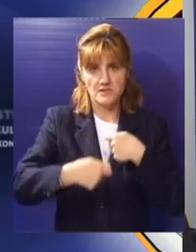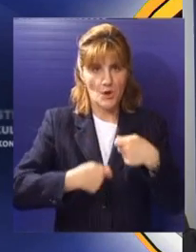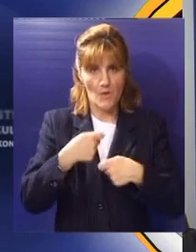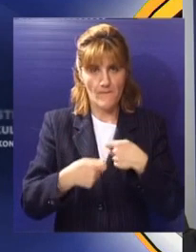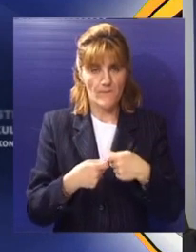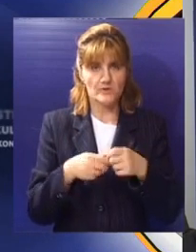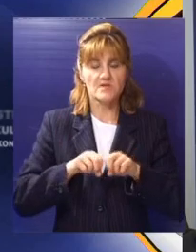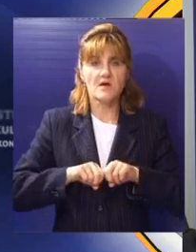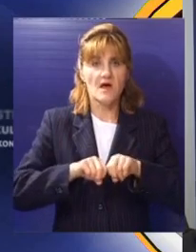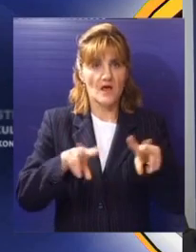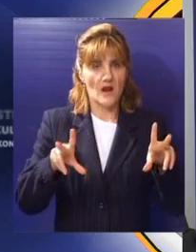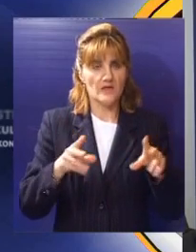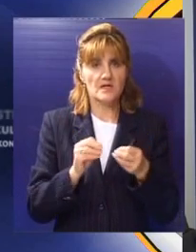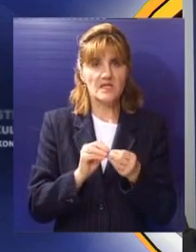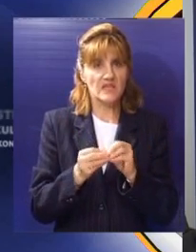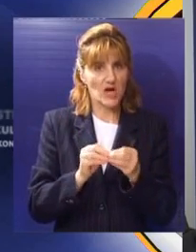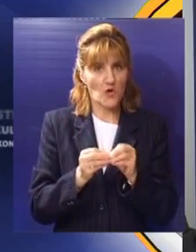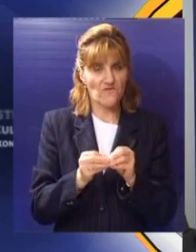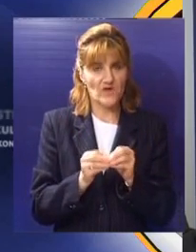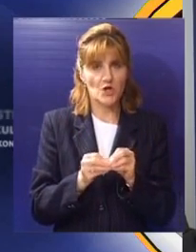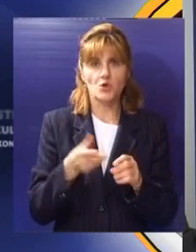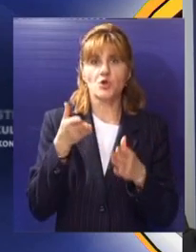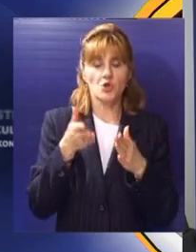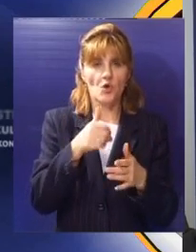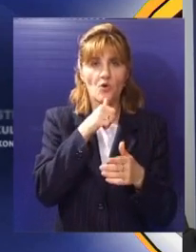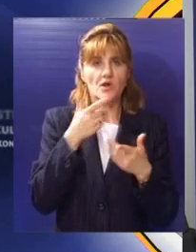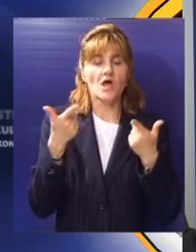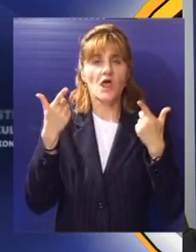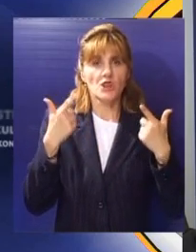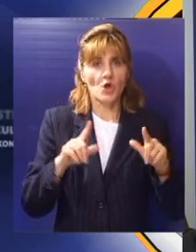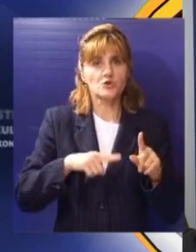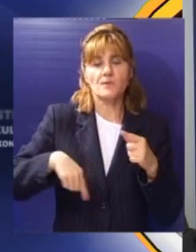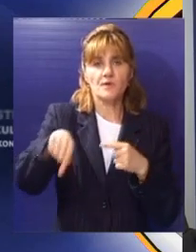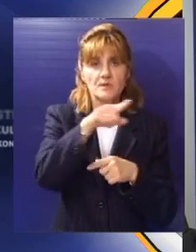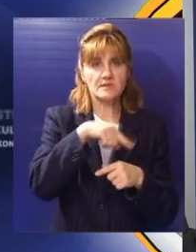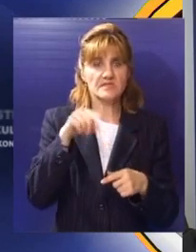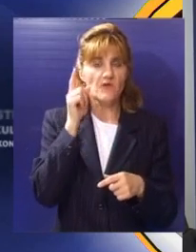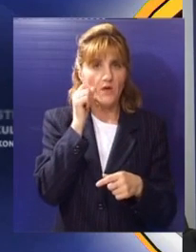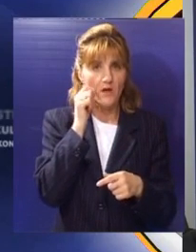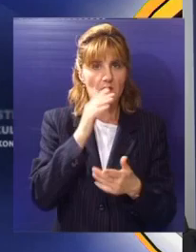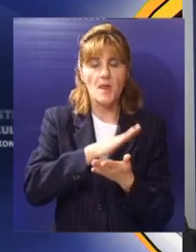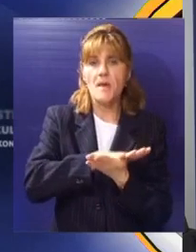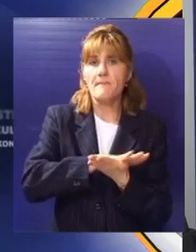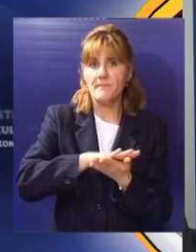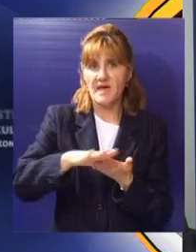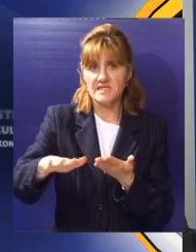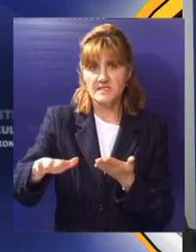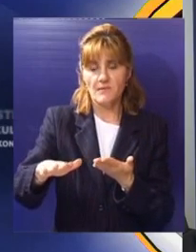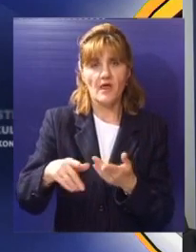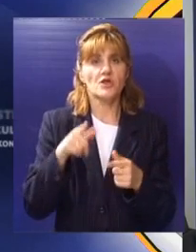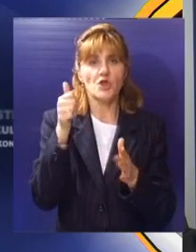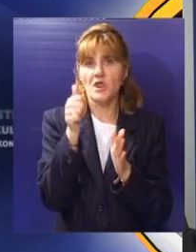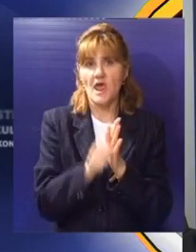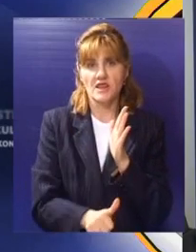naravno da se to reflektuje i na elektronsku trgovinu. Samim tim, što je to dostupno svim građanima, potpuno je besplatno i